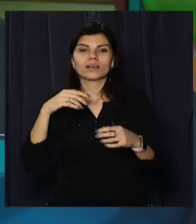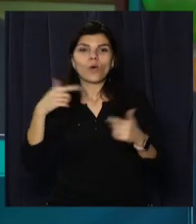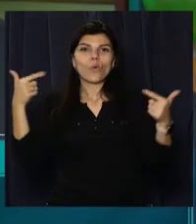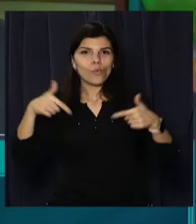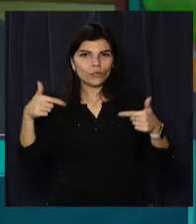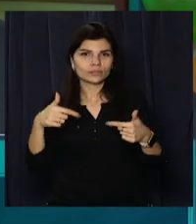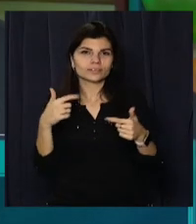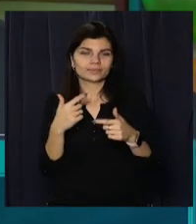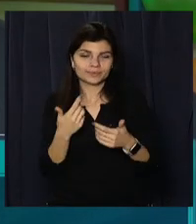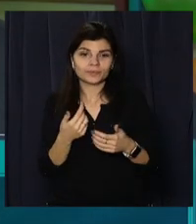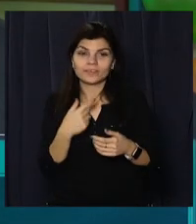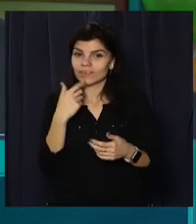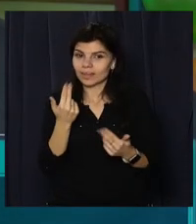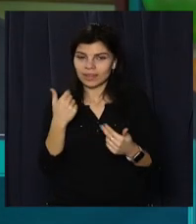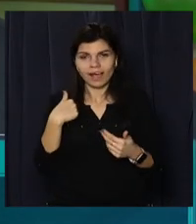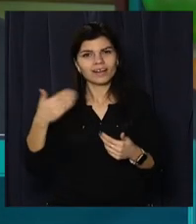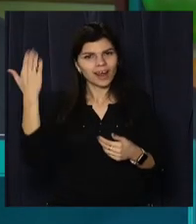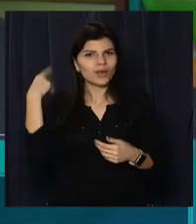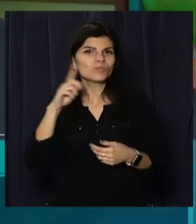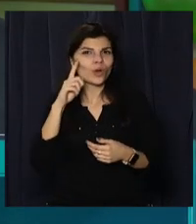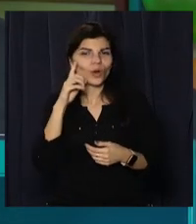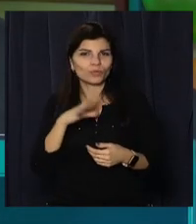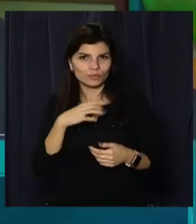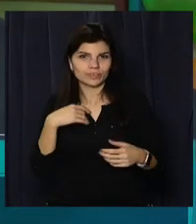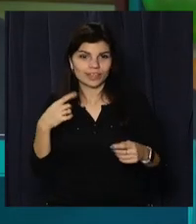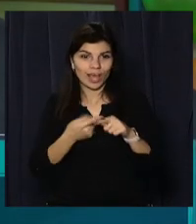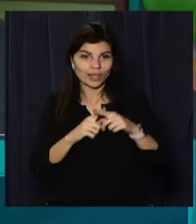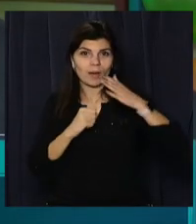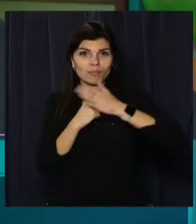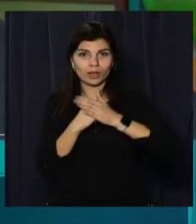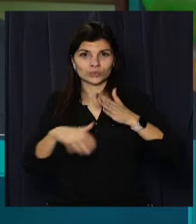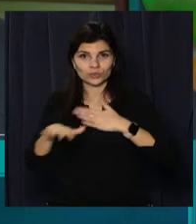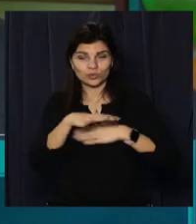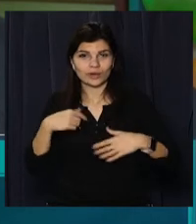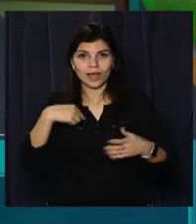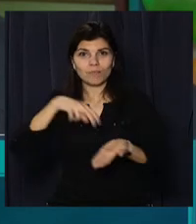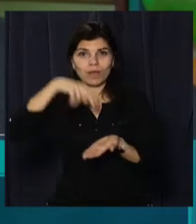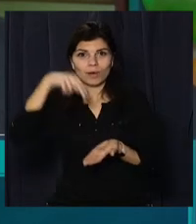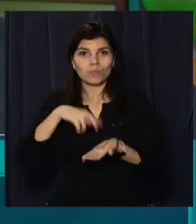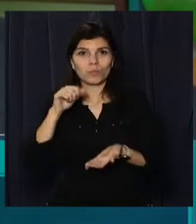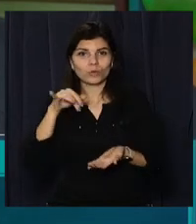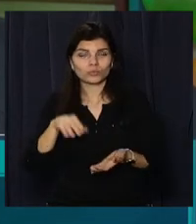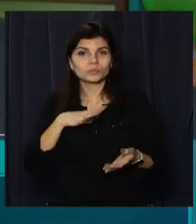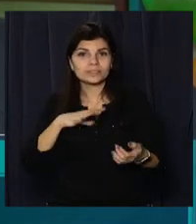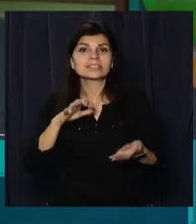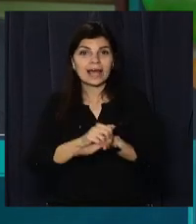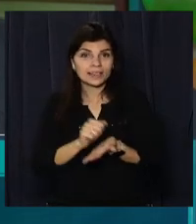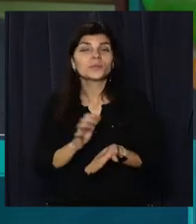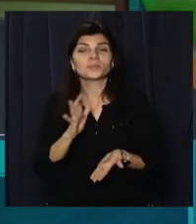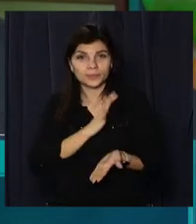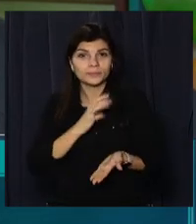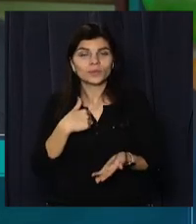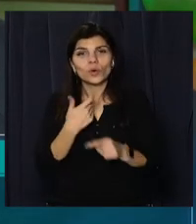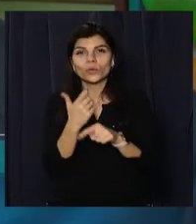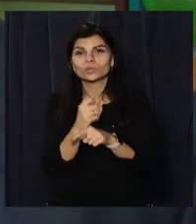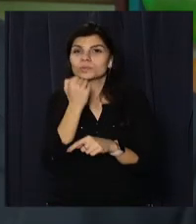позитивні емоції в свій час. Я сам тренувався на базі цієї школи, займався батутом. І хочеться